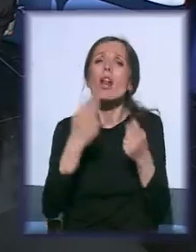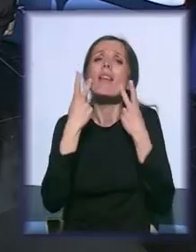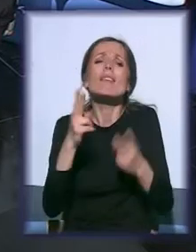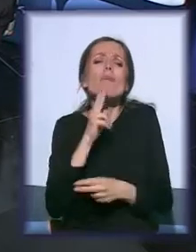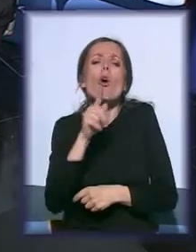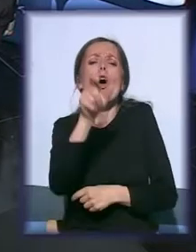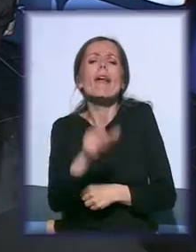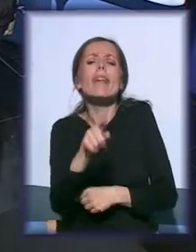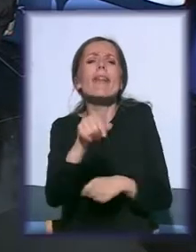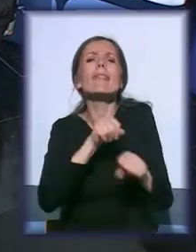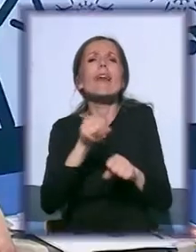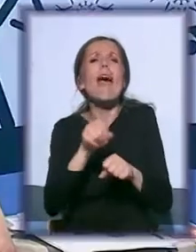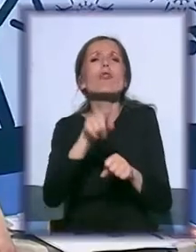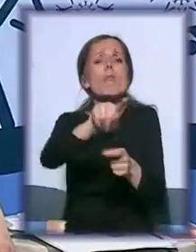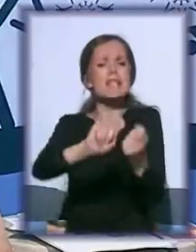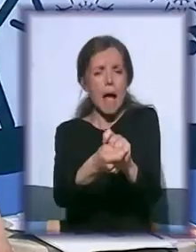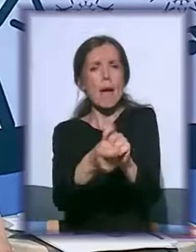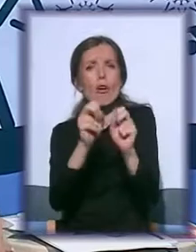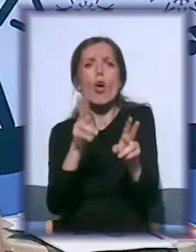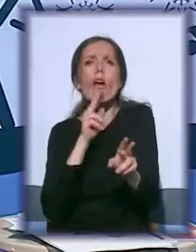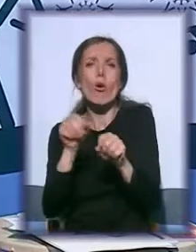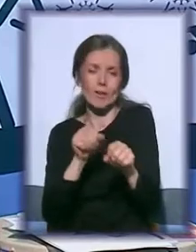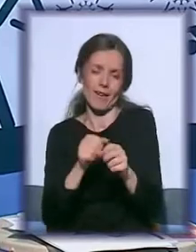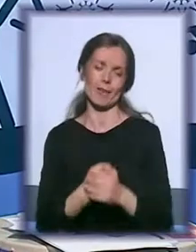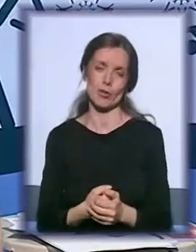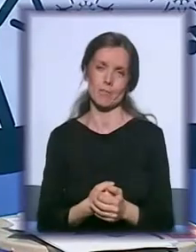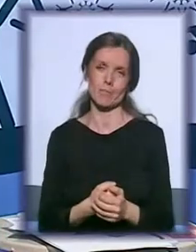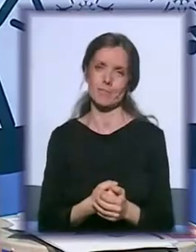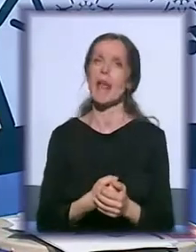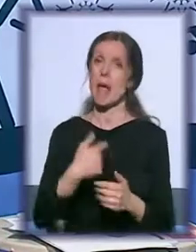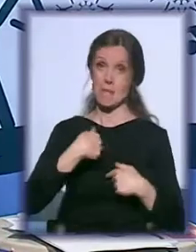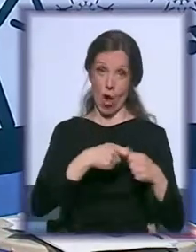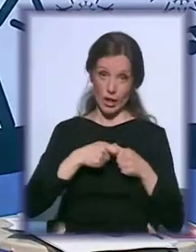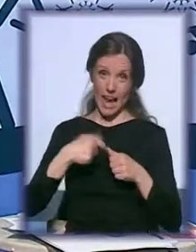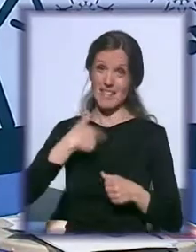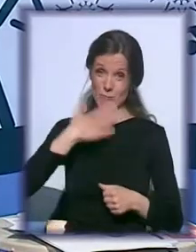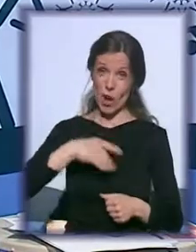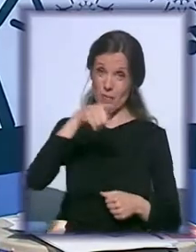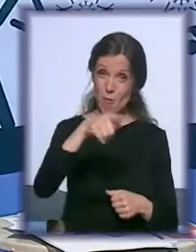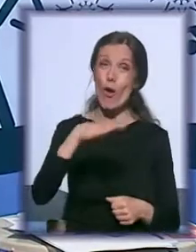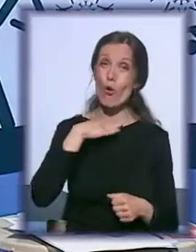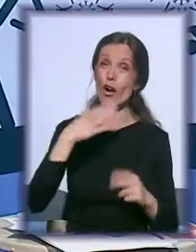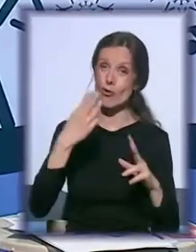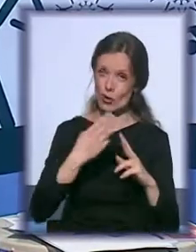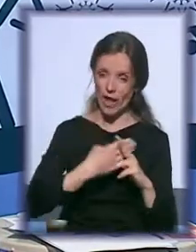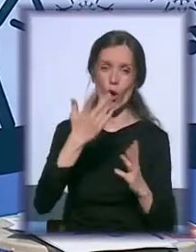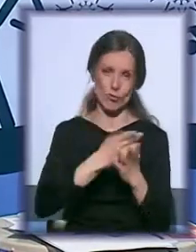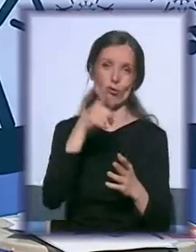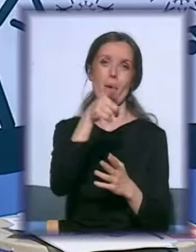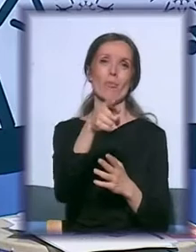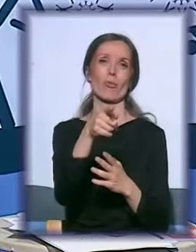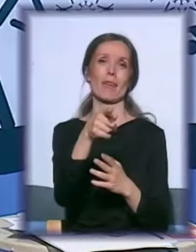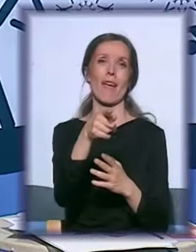To je poruka za grad Beograd, a mi kao organizacije bih voljeli da to budete vi. E, sada, ono što i rekao na početku,